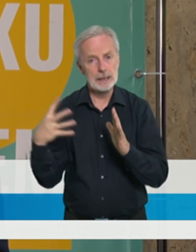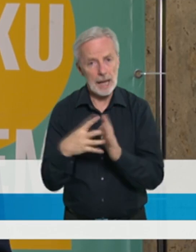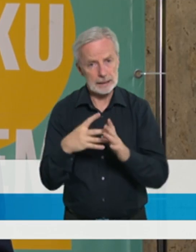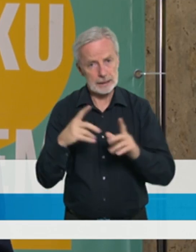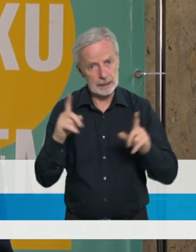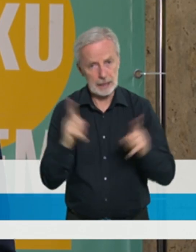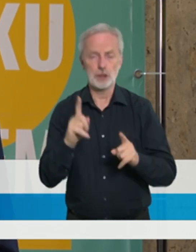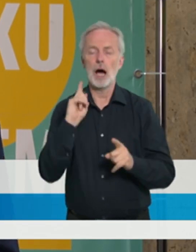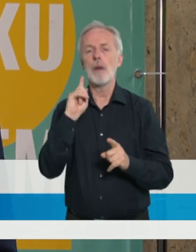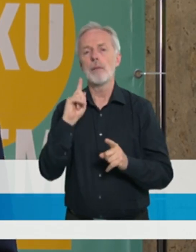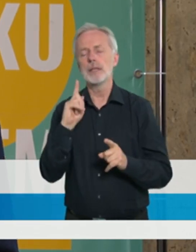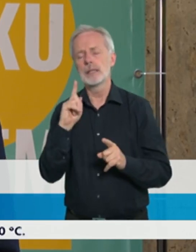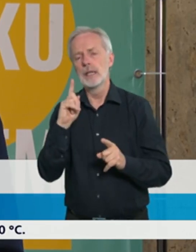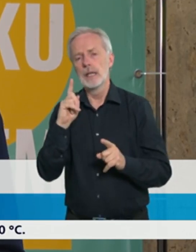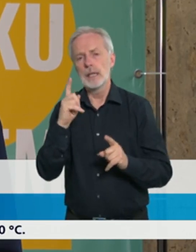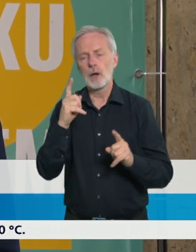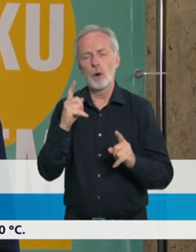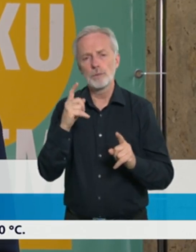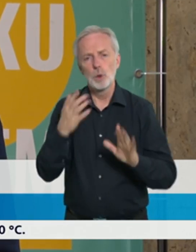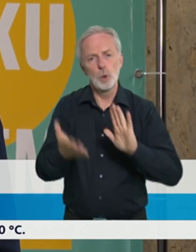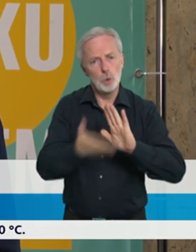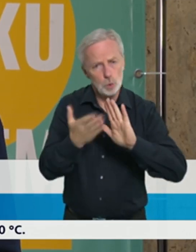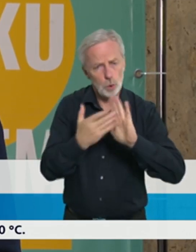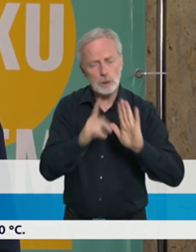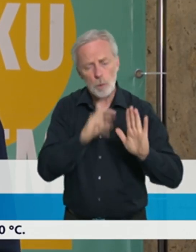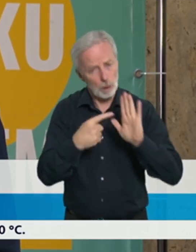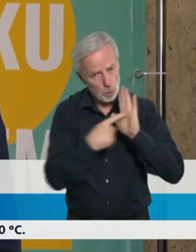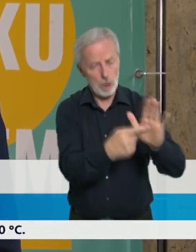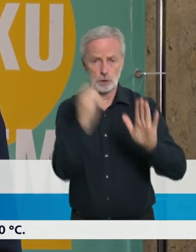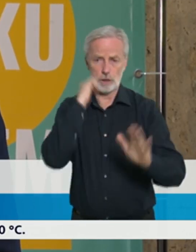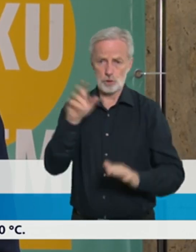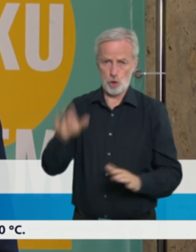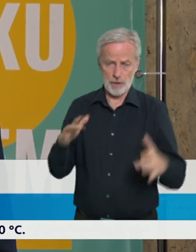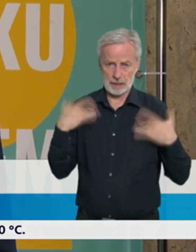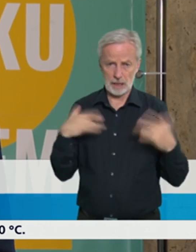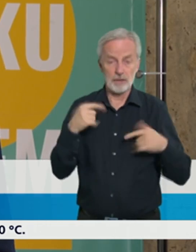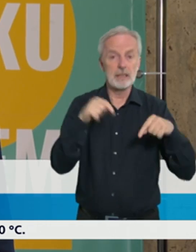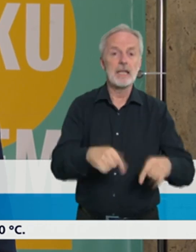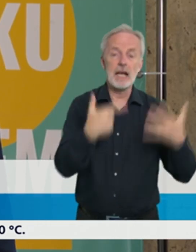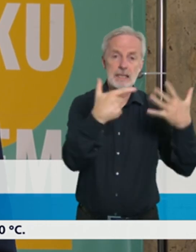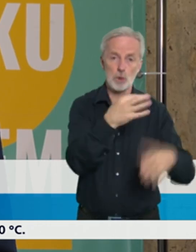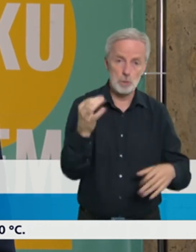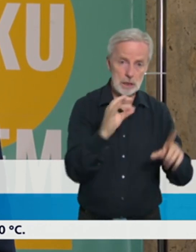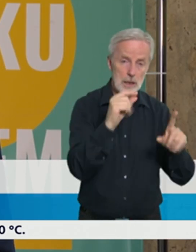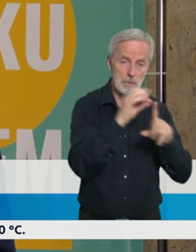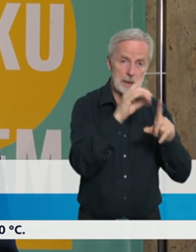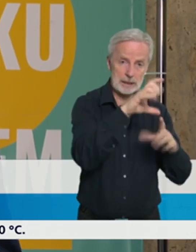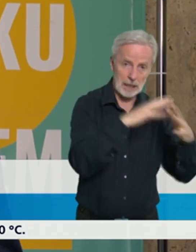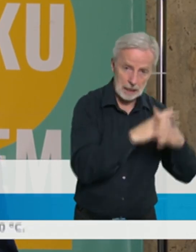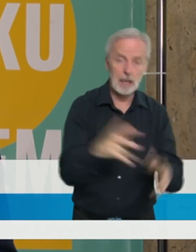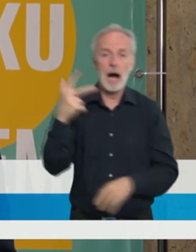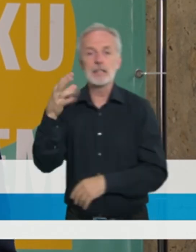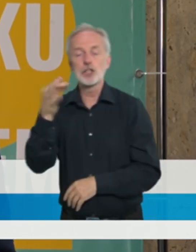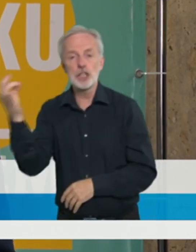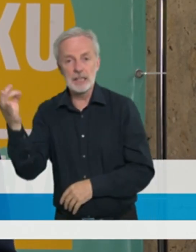protože přece jenom sedm dní v rámci PCR testu a tři dní v rámci antigenního testu, prostě není úplně doba, která v tuto